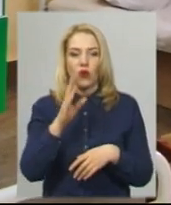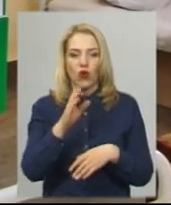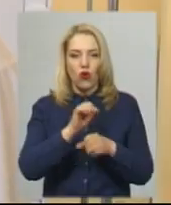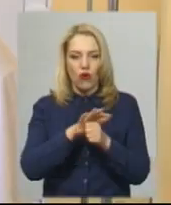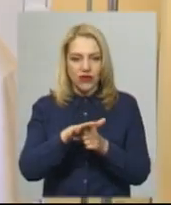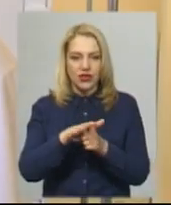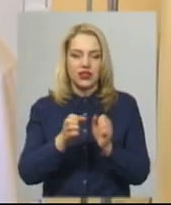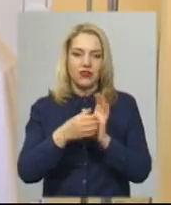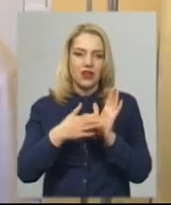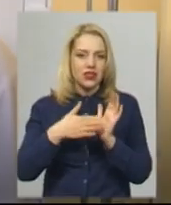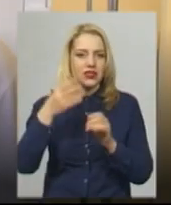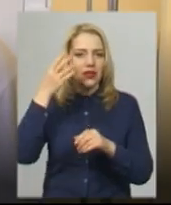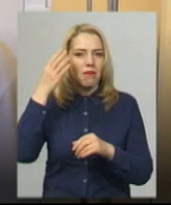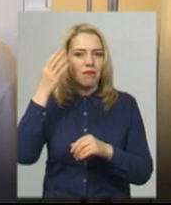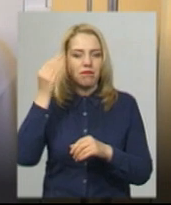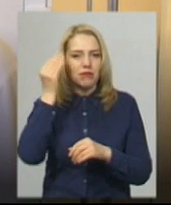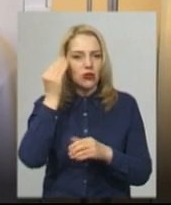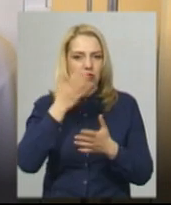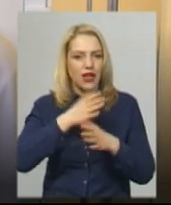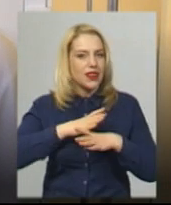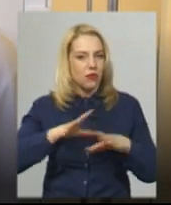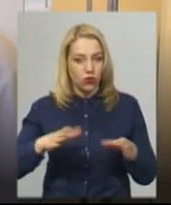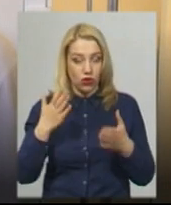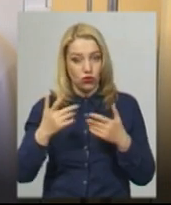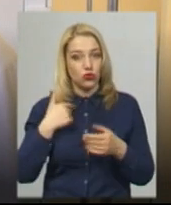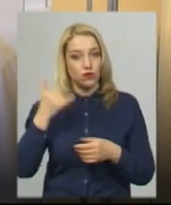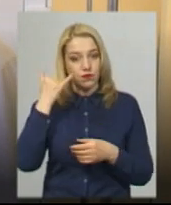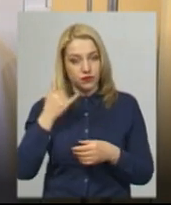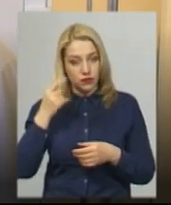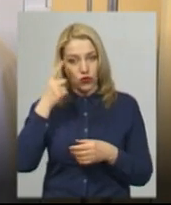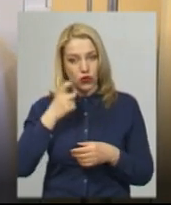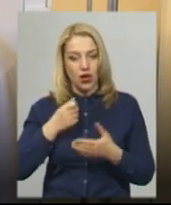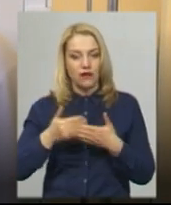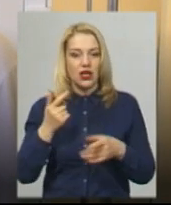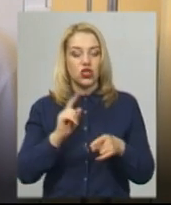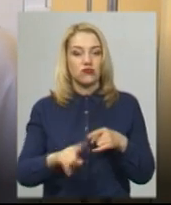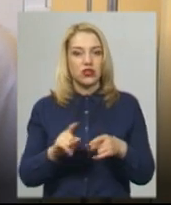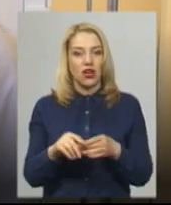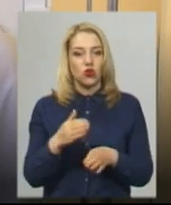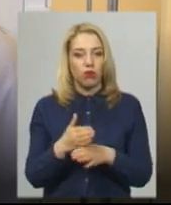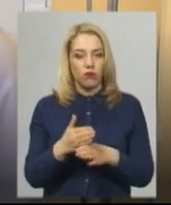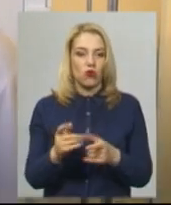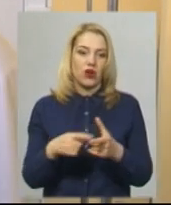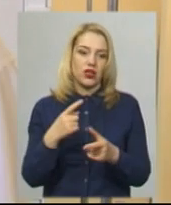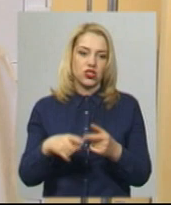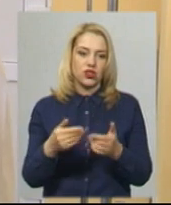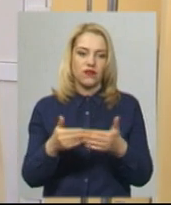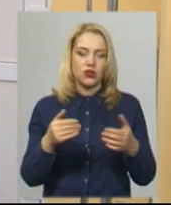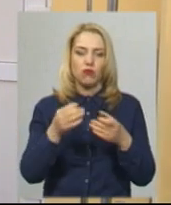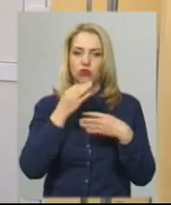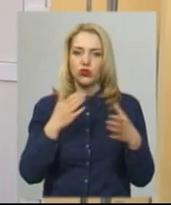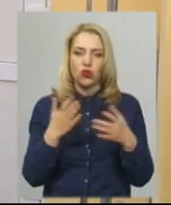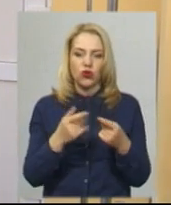не було. Якщо нам поступає повідомлення від швидкої медичної допомоги або від іншого лікаря